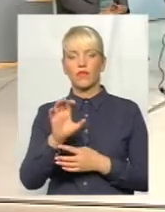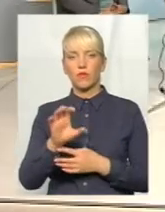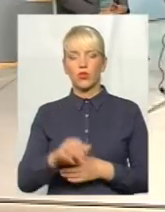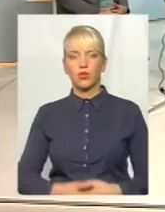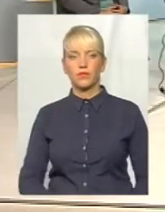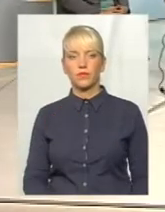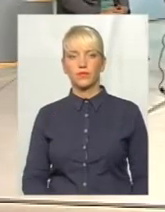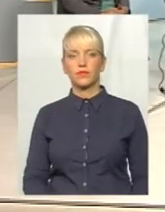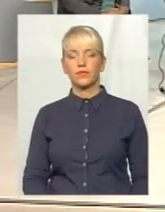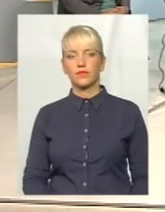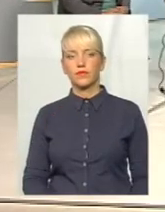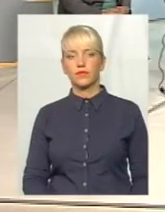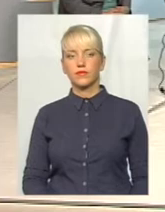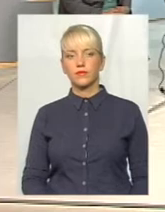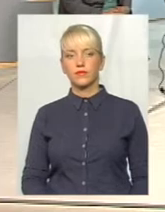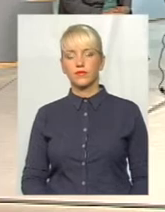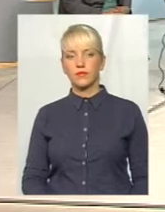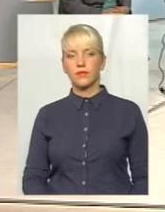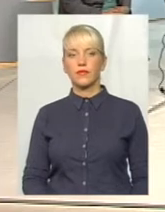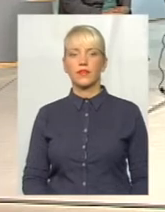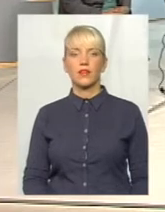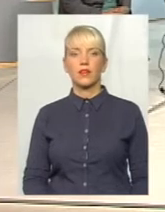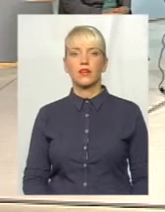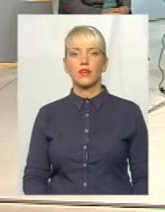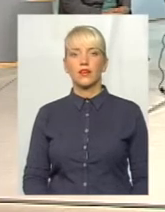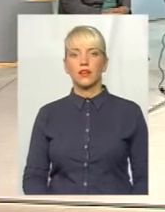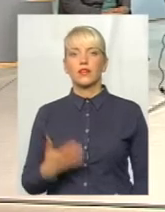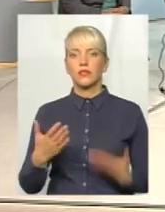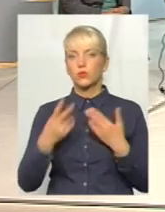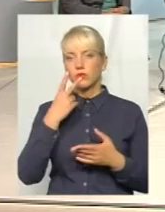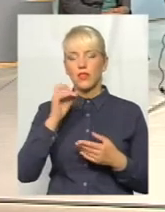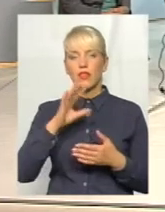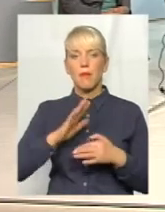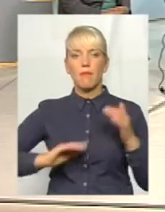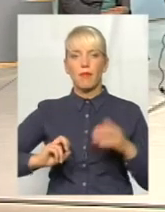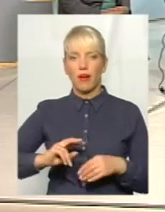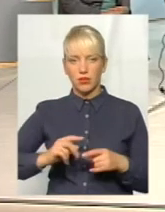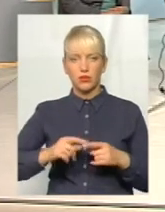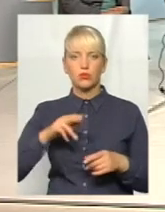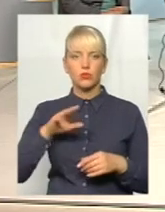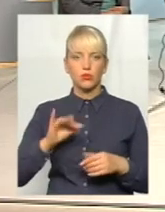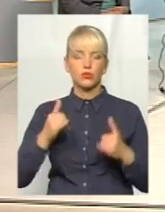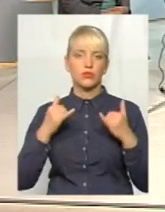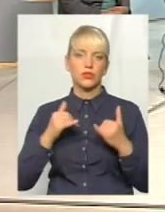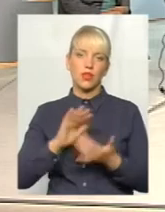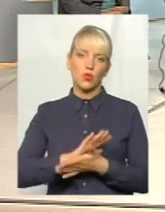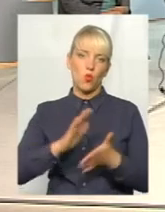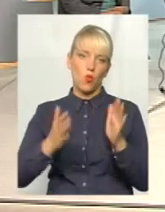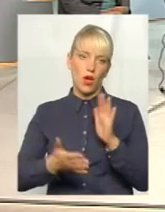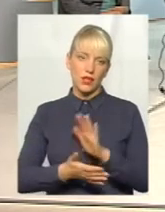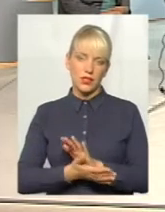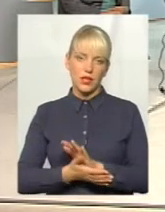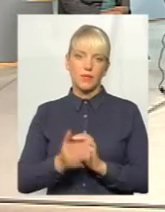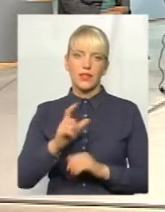Коментар, виходячи з практики, хочу сказати, що ситуація з